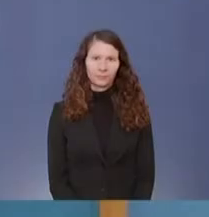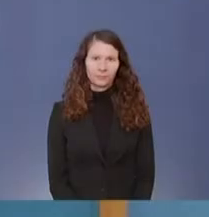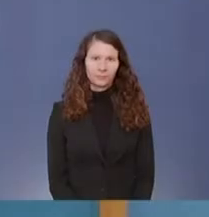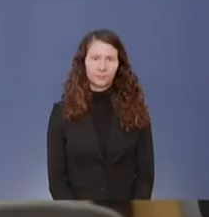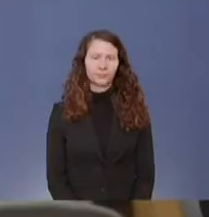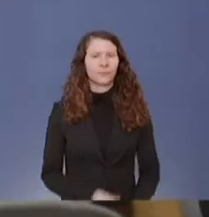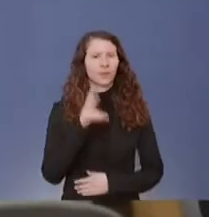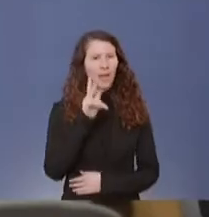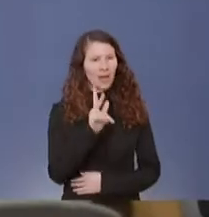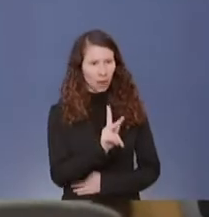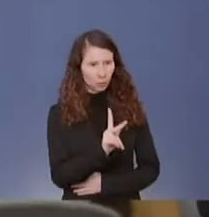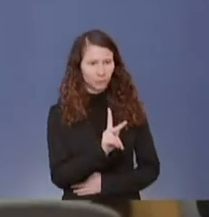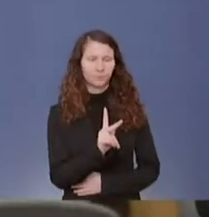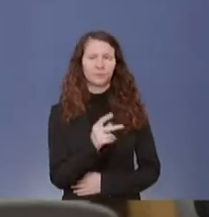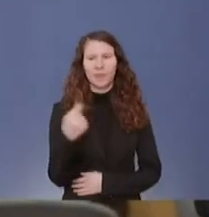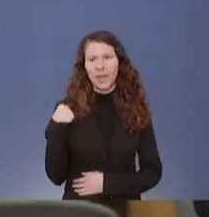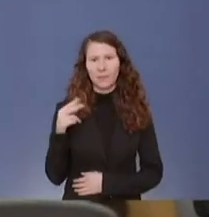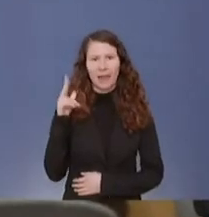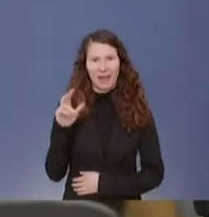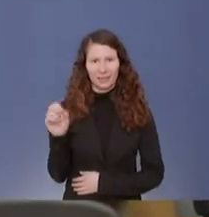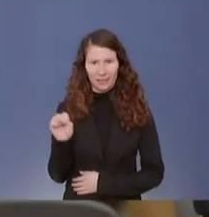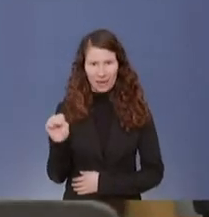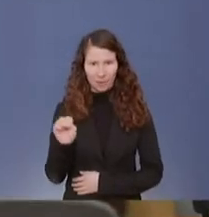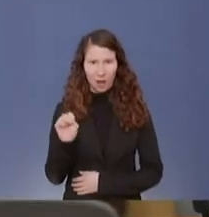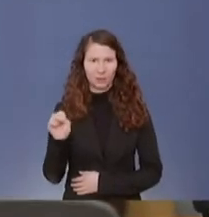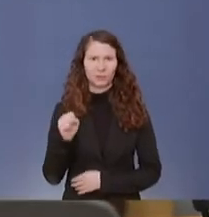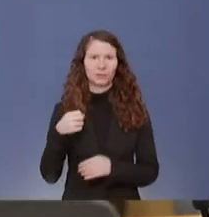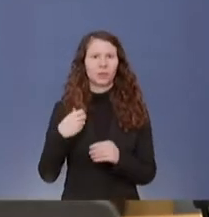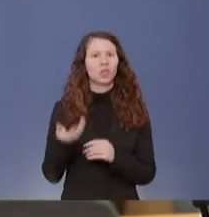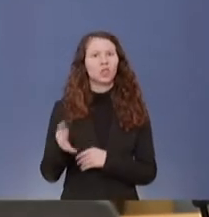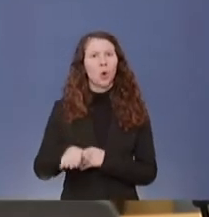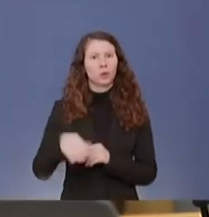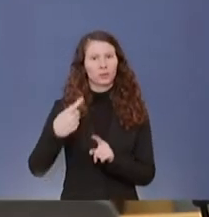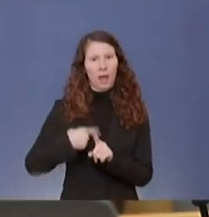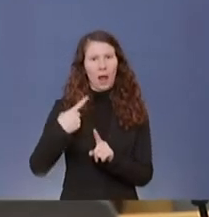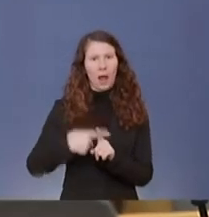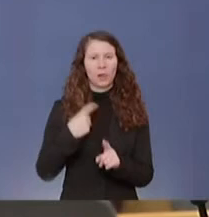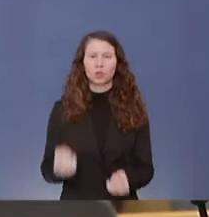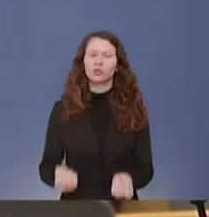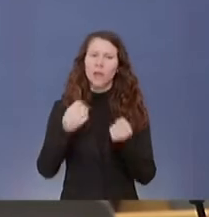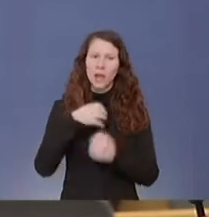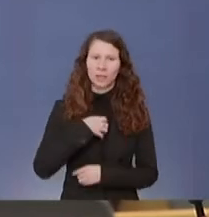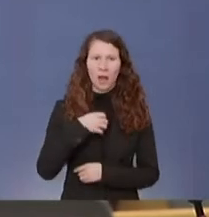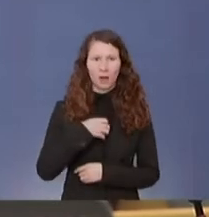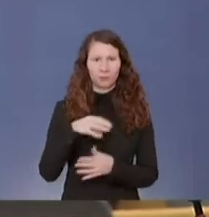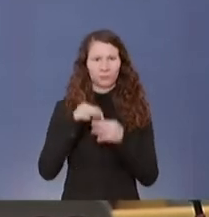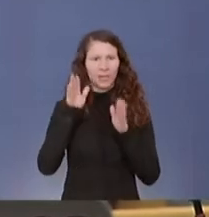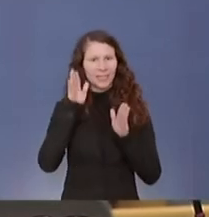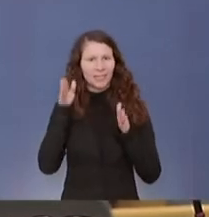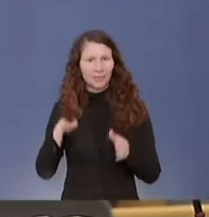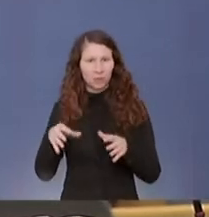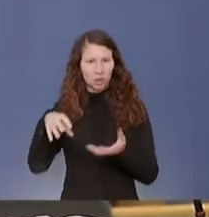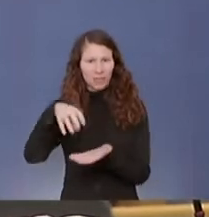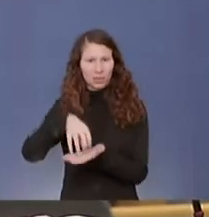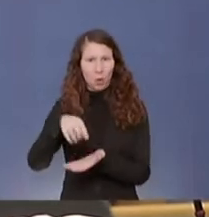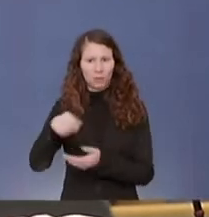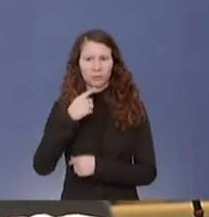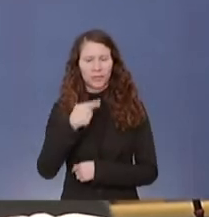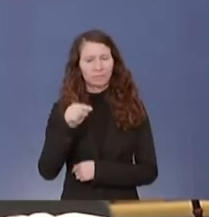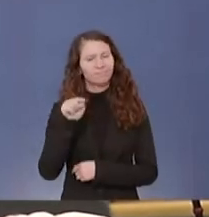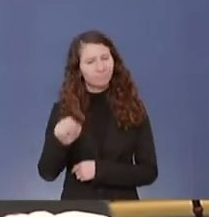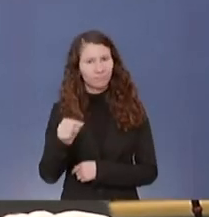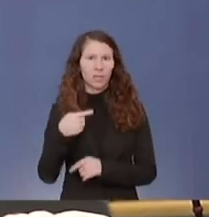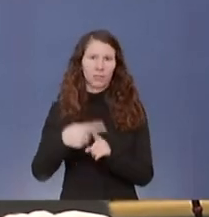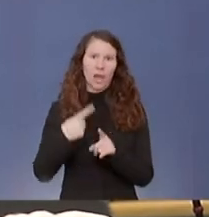Herr Kautz, da nun auch Herr Seibert noch mal die Zahl der Toten und Schwerstkranken auf den Intensivstationen als entscheidendes